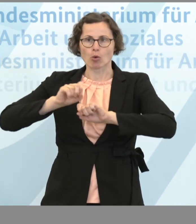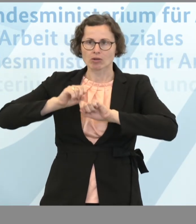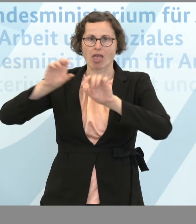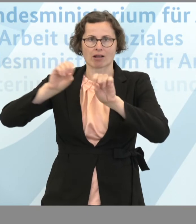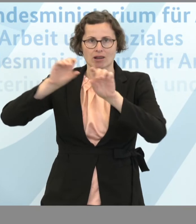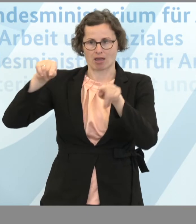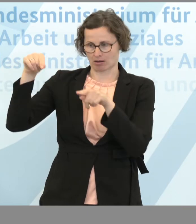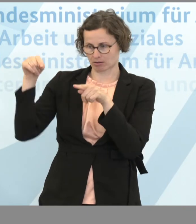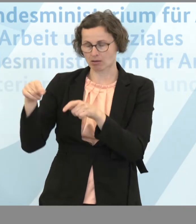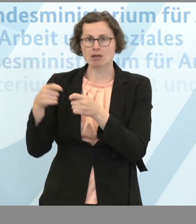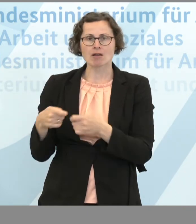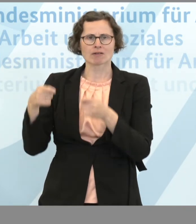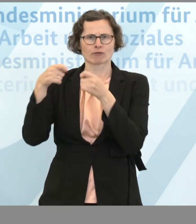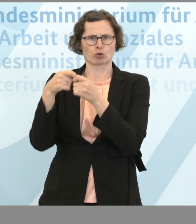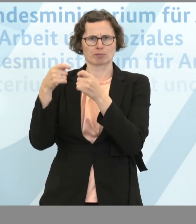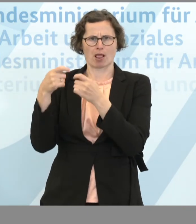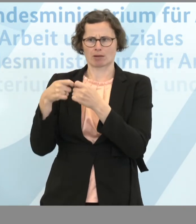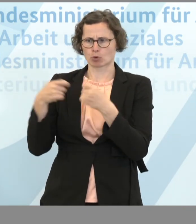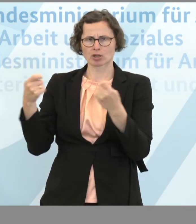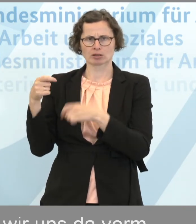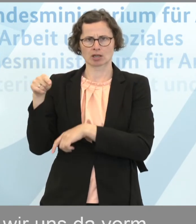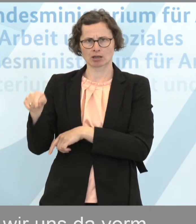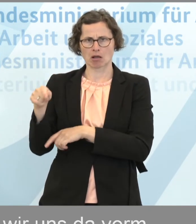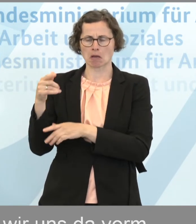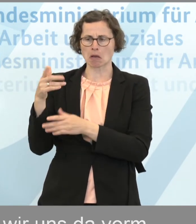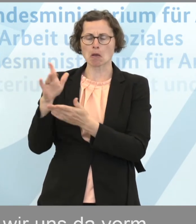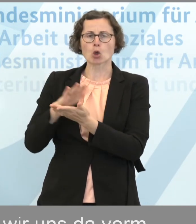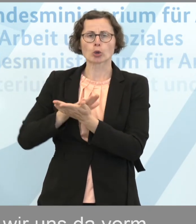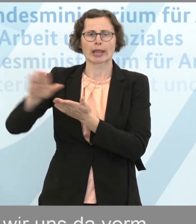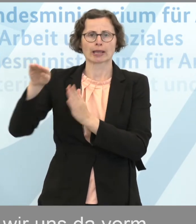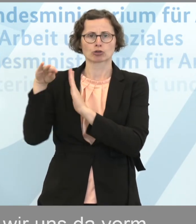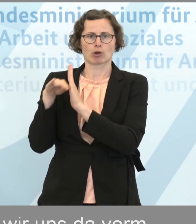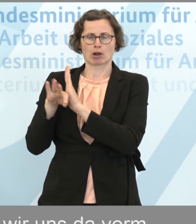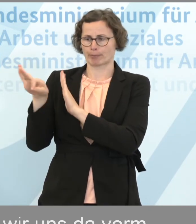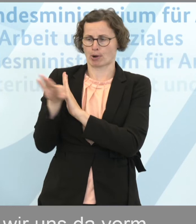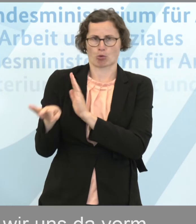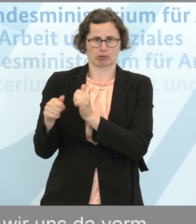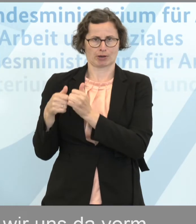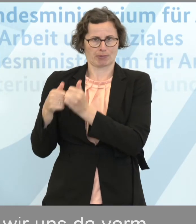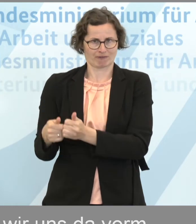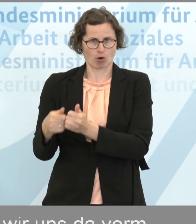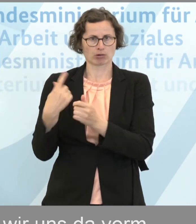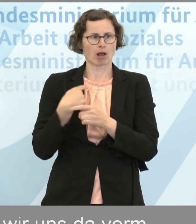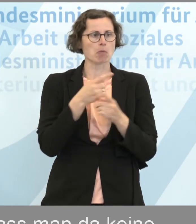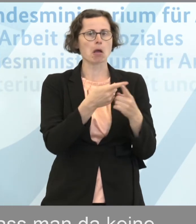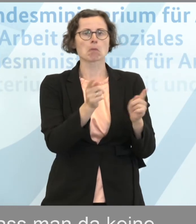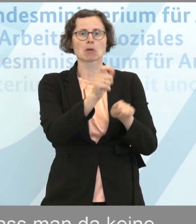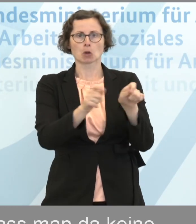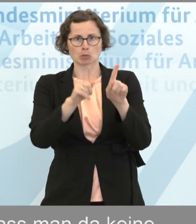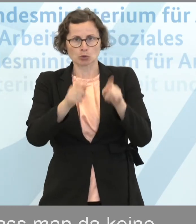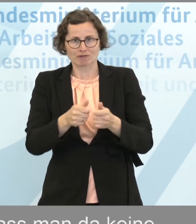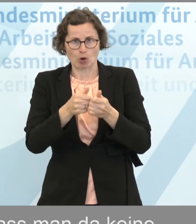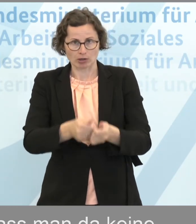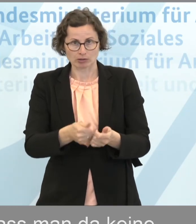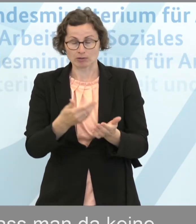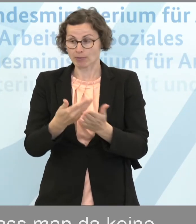möglicherweise Hygienestandards eingehalten, nicht mehr eingehalten werden müssen, die im ganz normalen Leben einzuhalten sind,